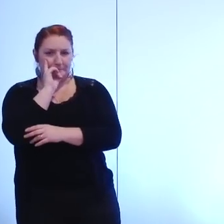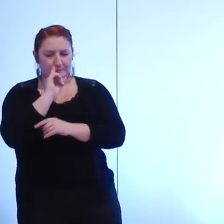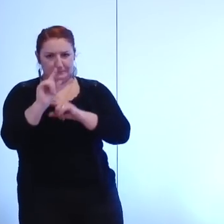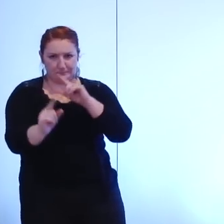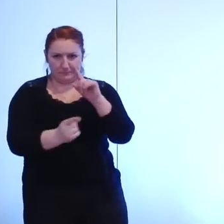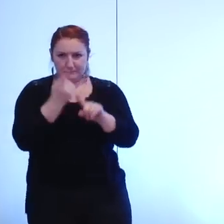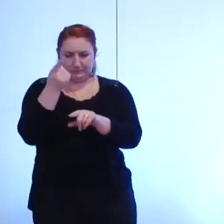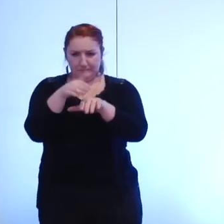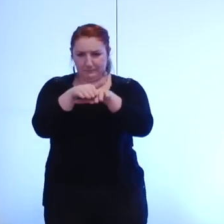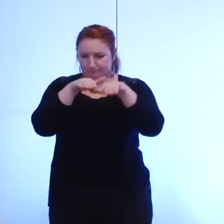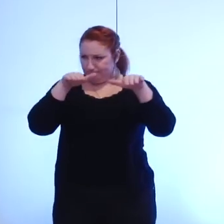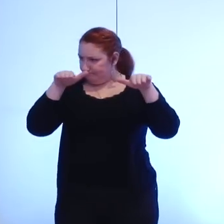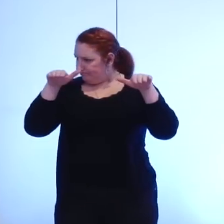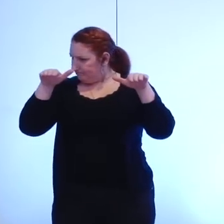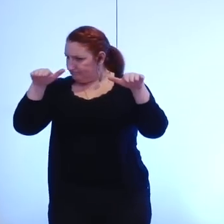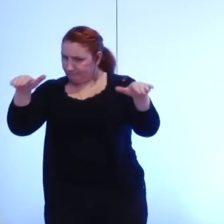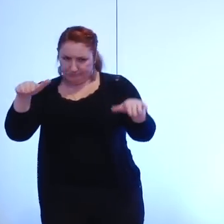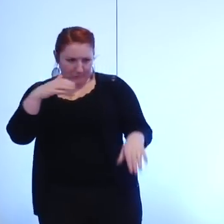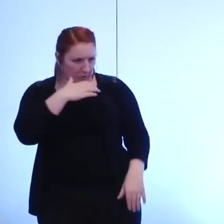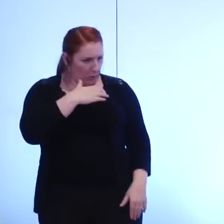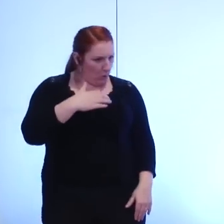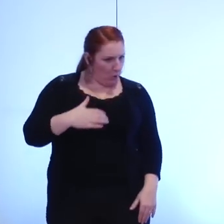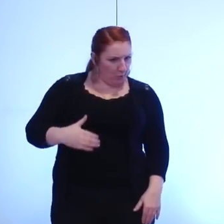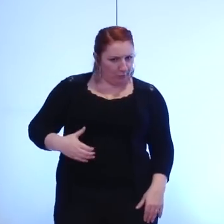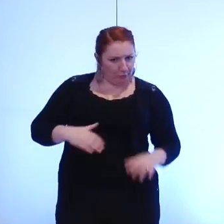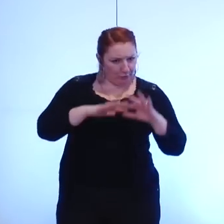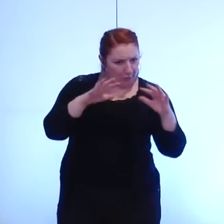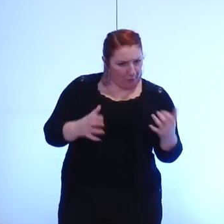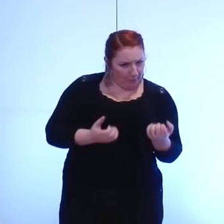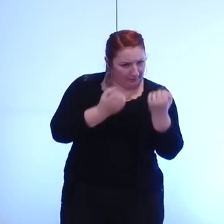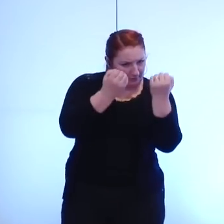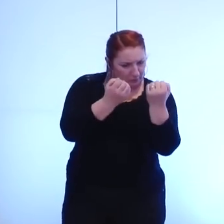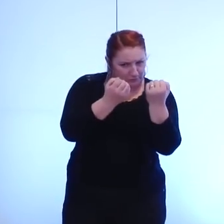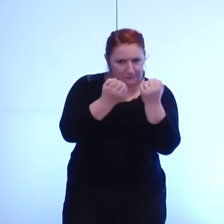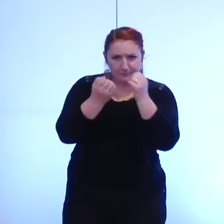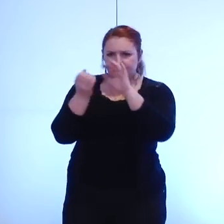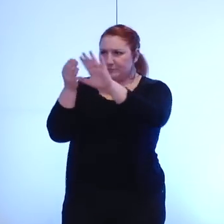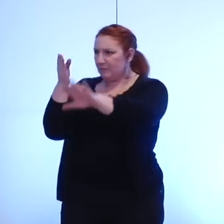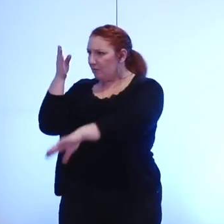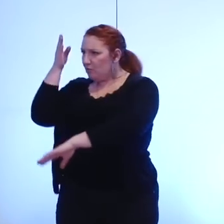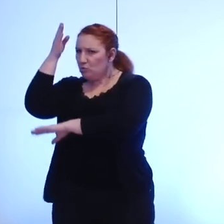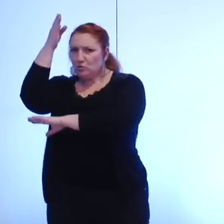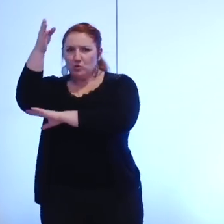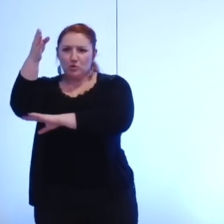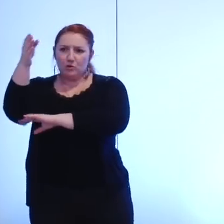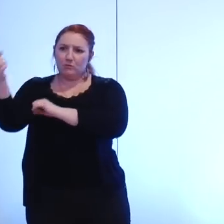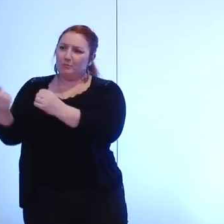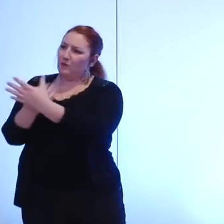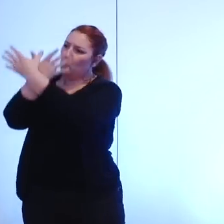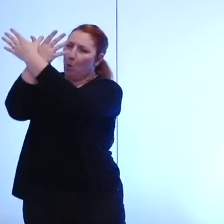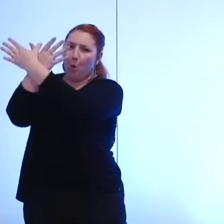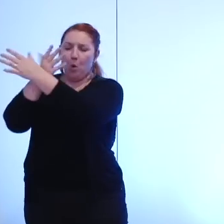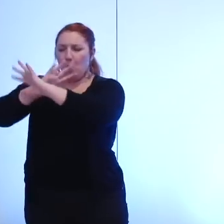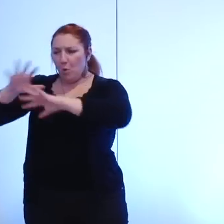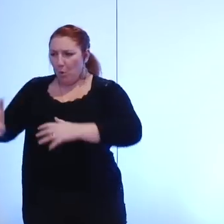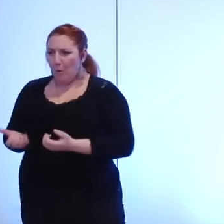que sont les compétences des communes et ce qu'est demain et ce que seront demain les compétences de la métropole